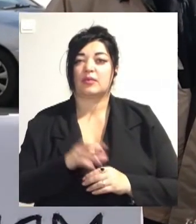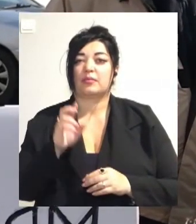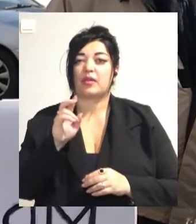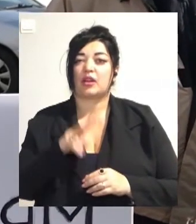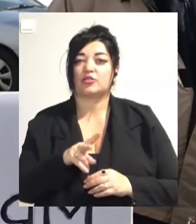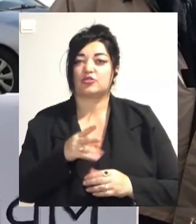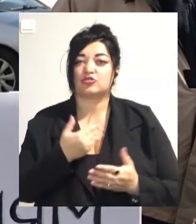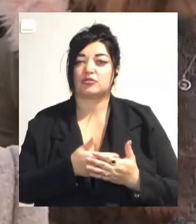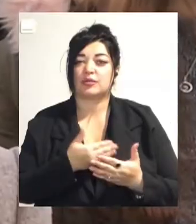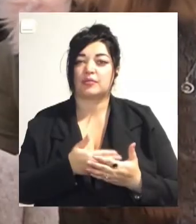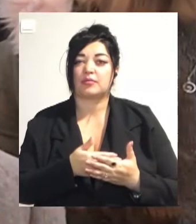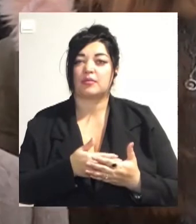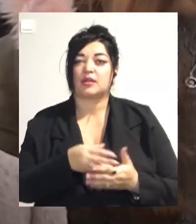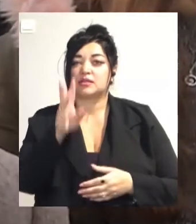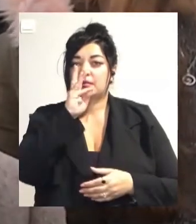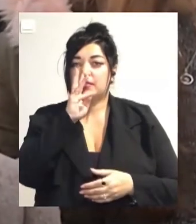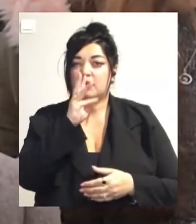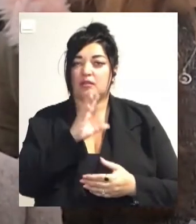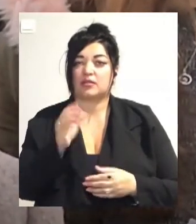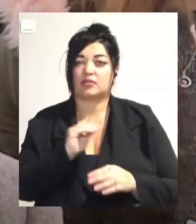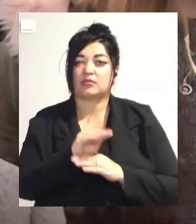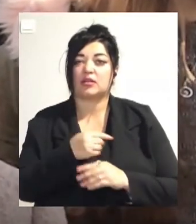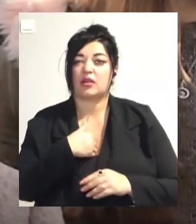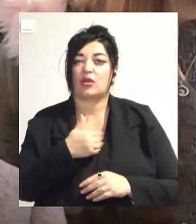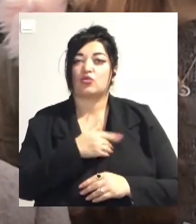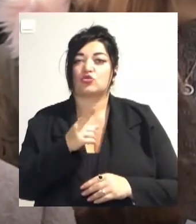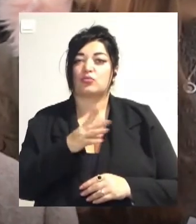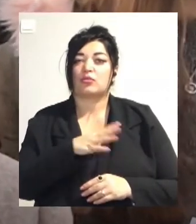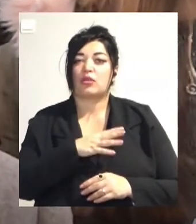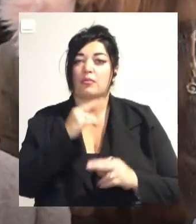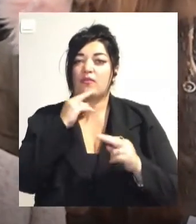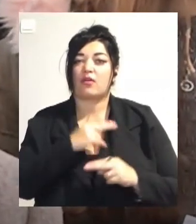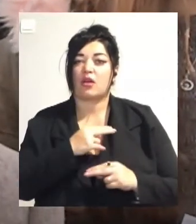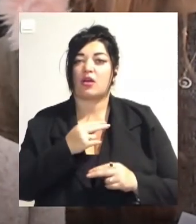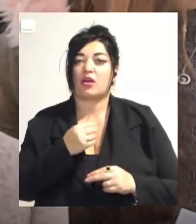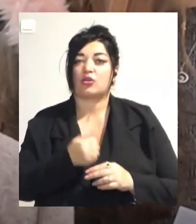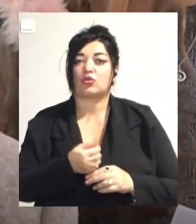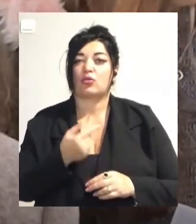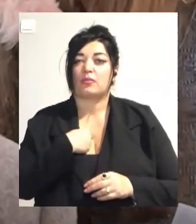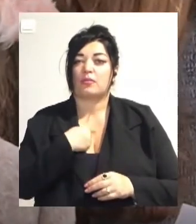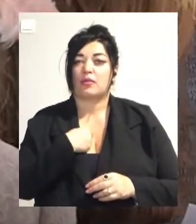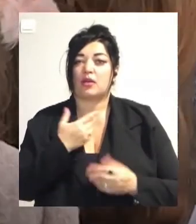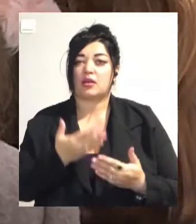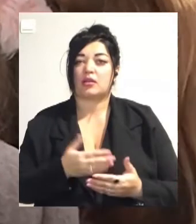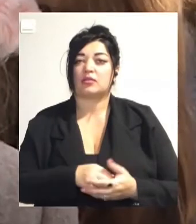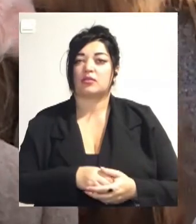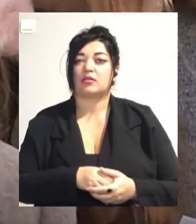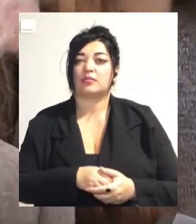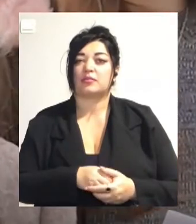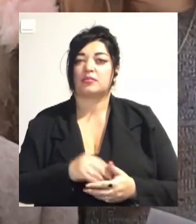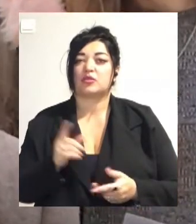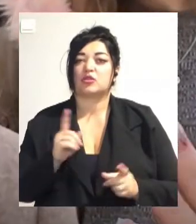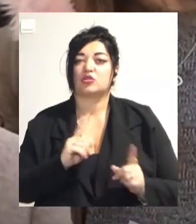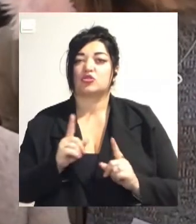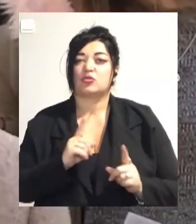зарплати не додають. Я хочу, щоб була повага до мене, як до робітникам, щоб в